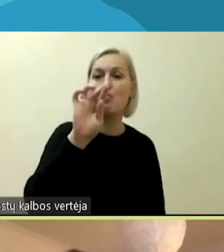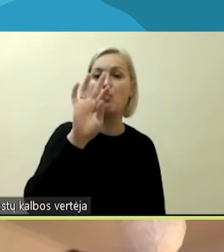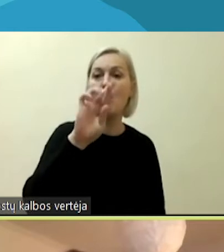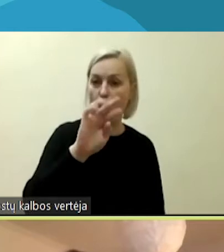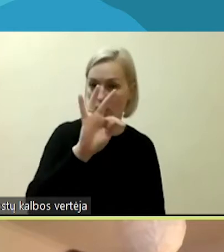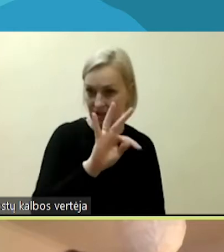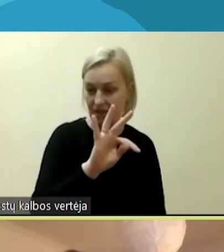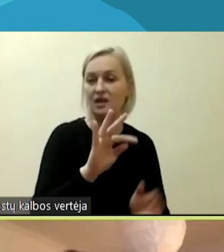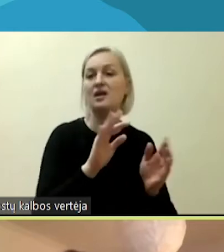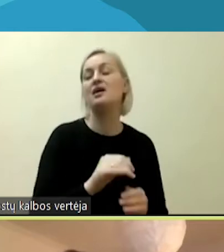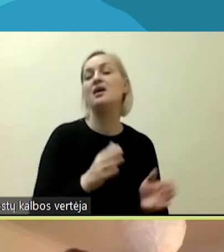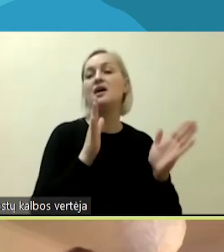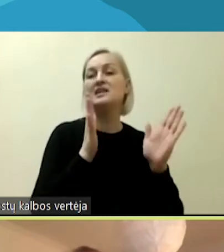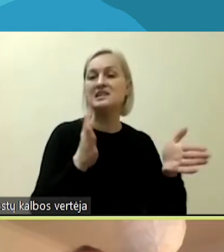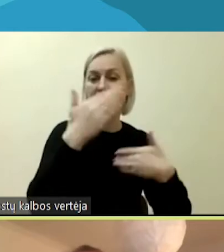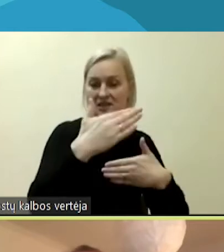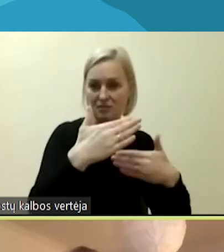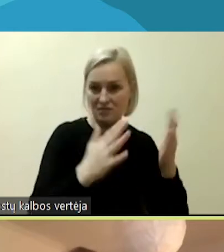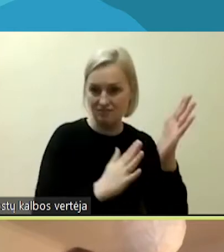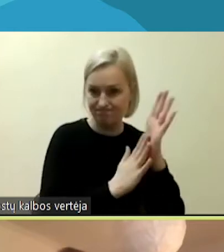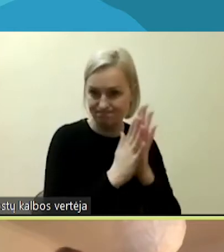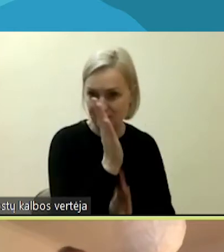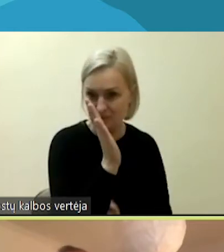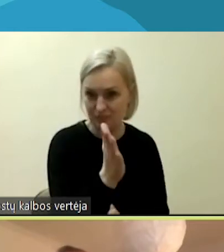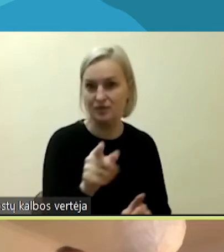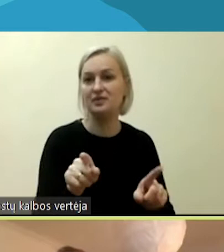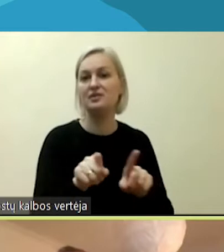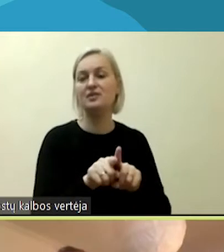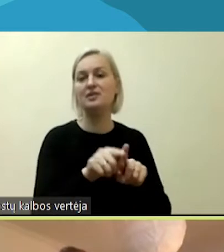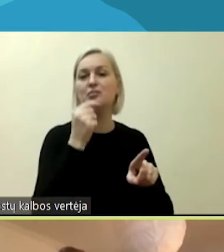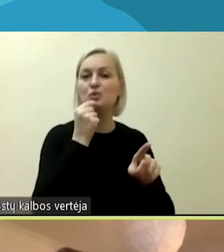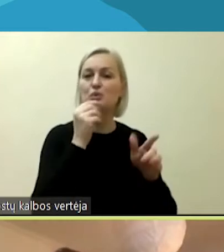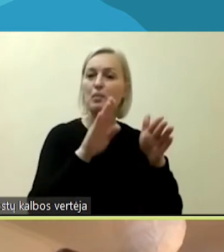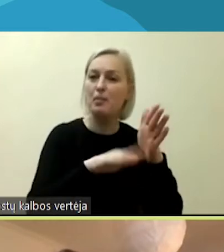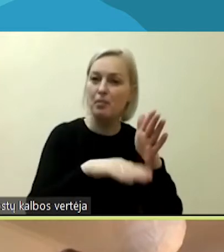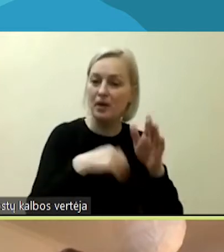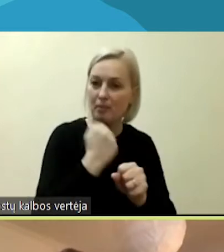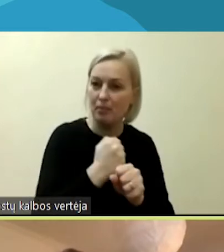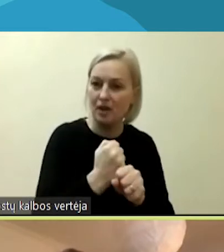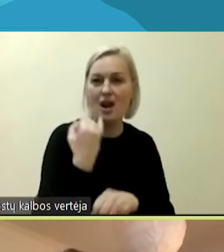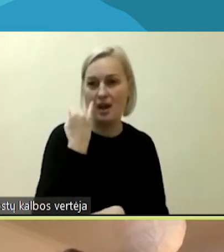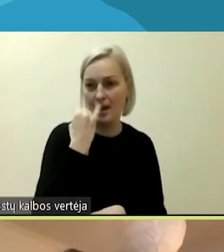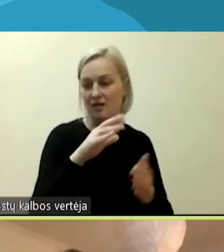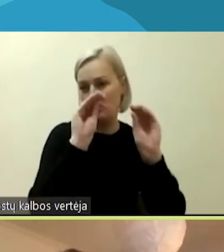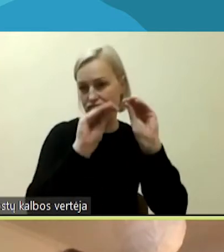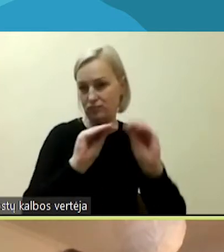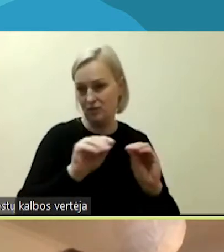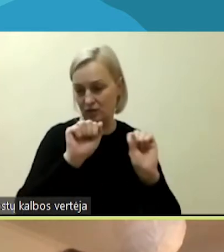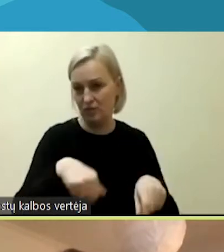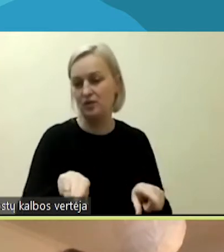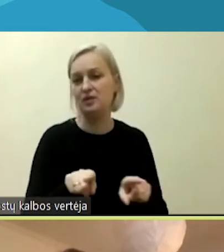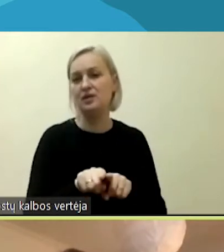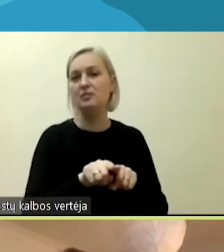metais. Mes supaprastinsime ir suderinsime labiau šią